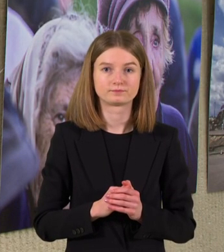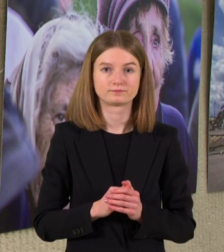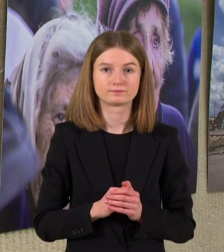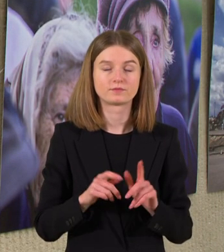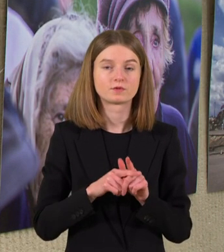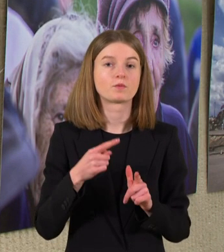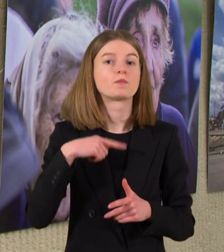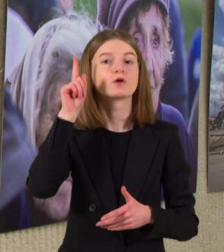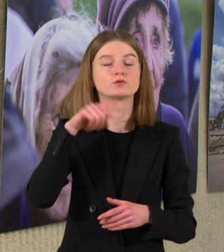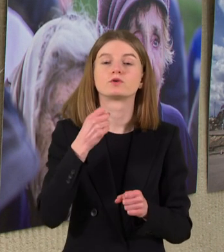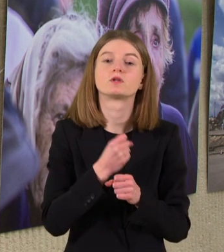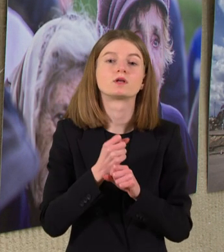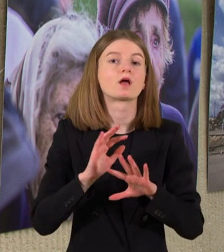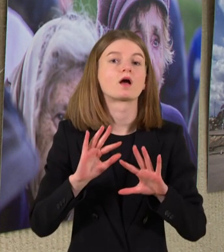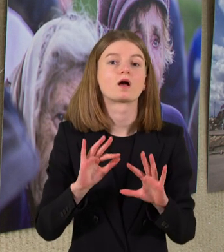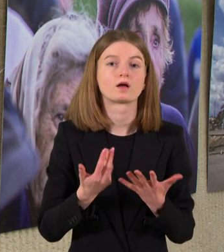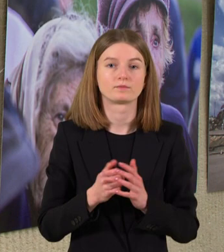Žinome, kaip tai daroma.